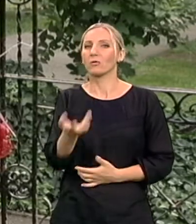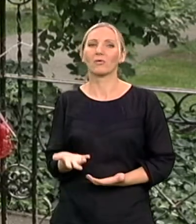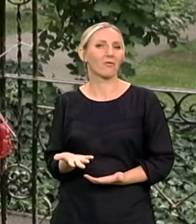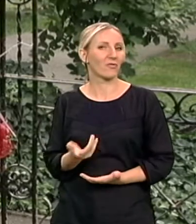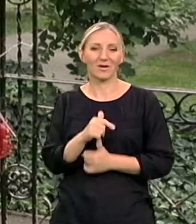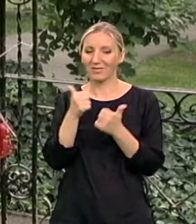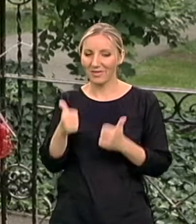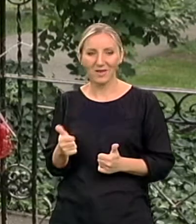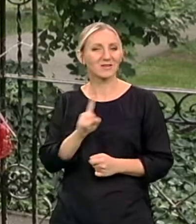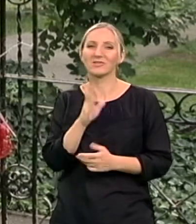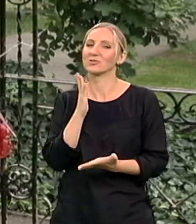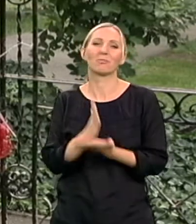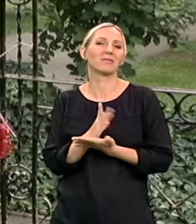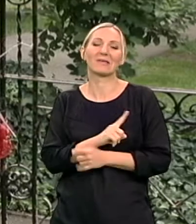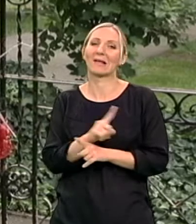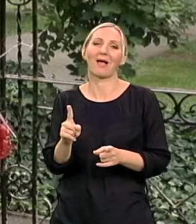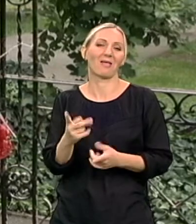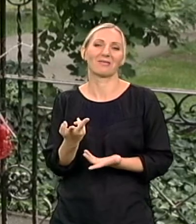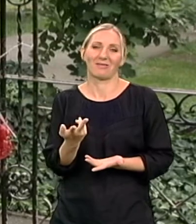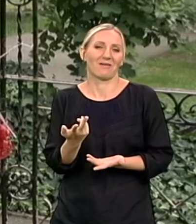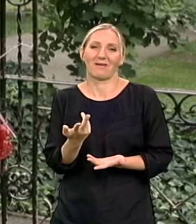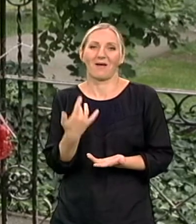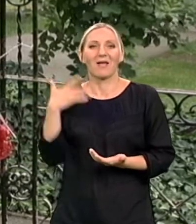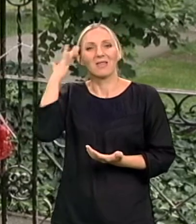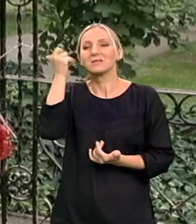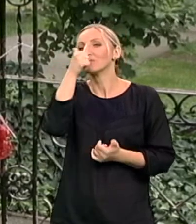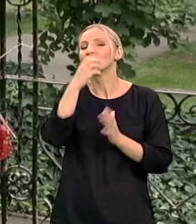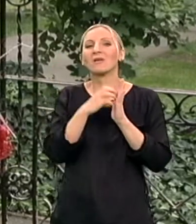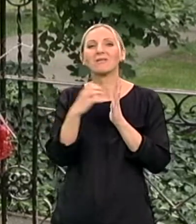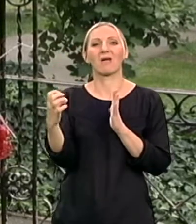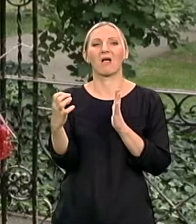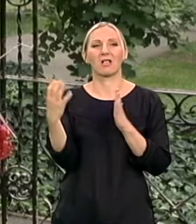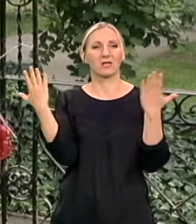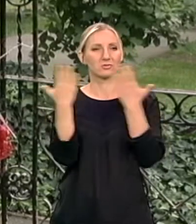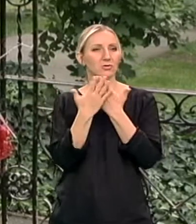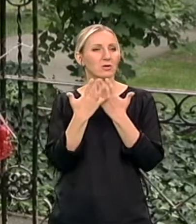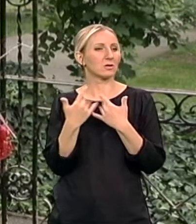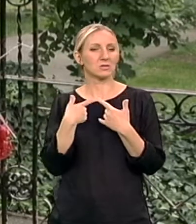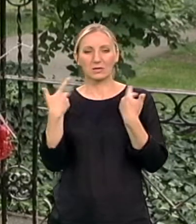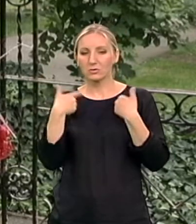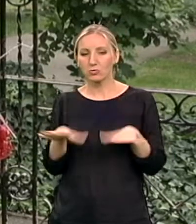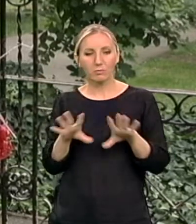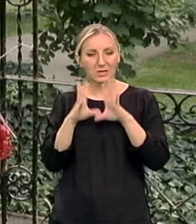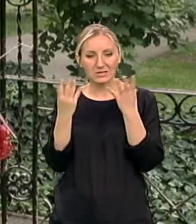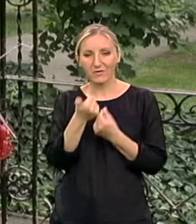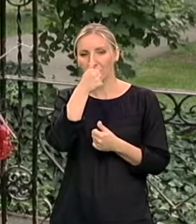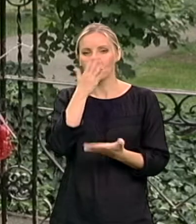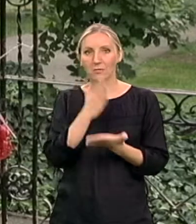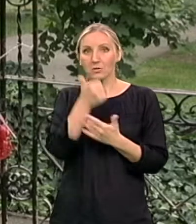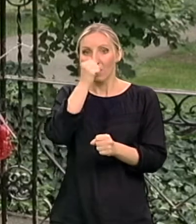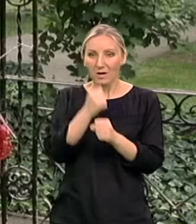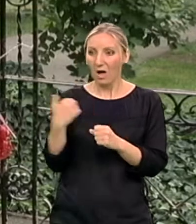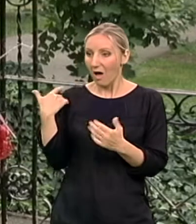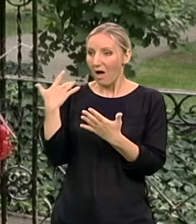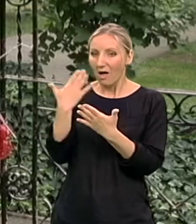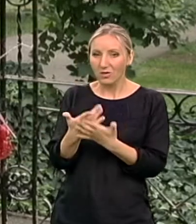dan danas, niti će ih ikad biti. Ne znate šta dalje. Činimo se da ste izgubili sve. Sve ono što ste vi bili, što ste radili. Da prosto